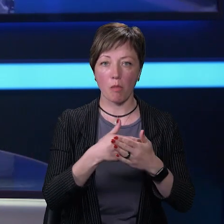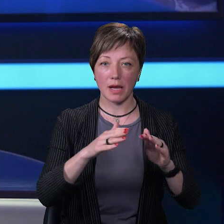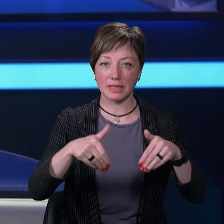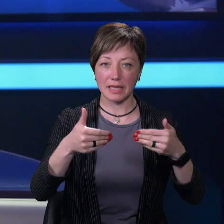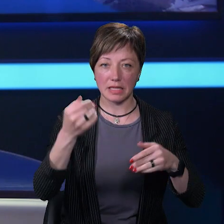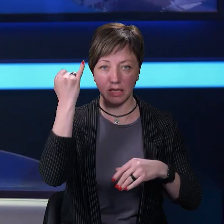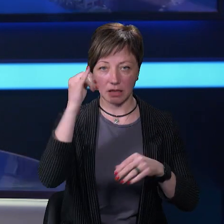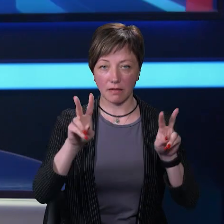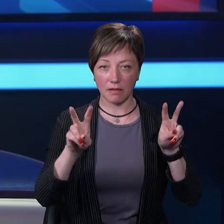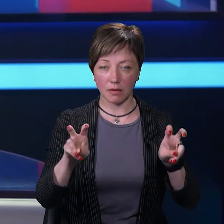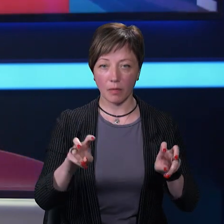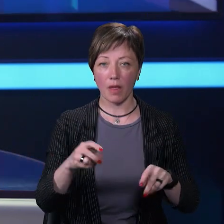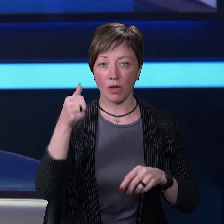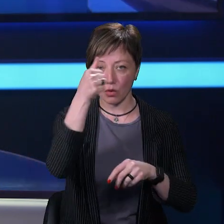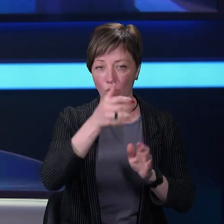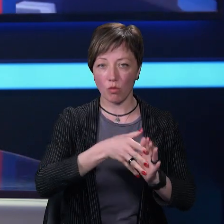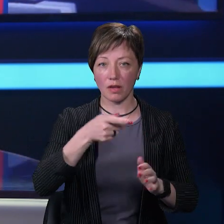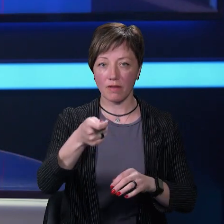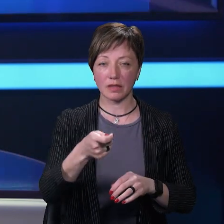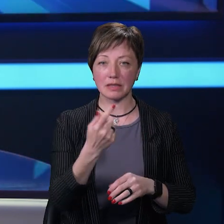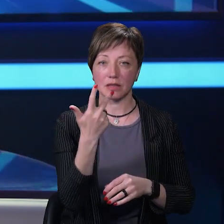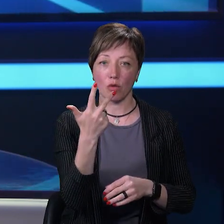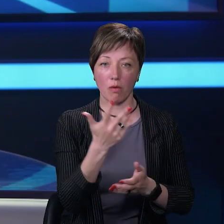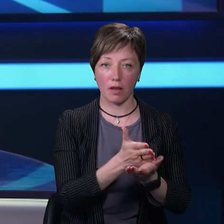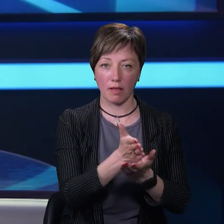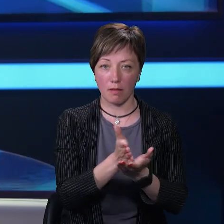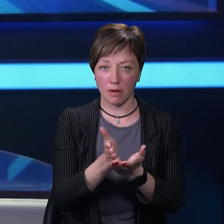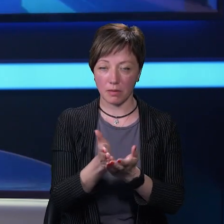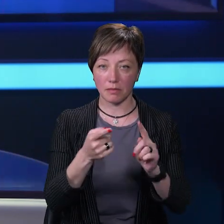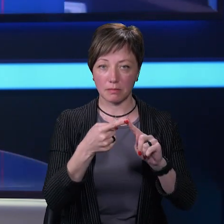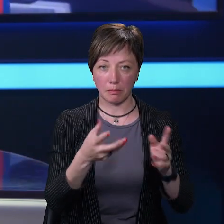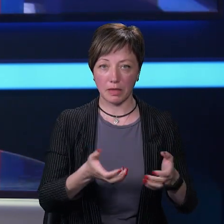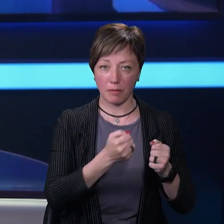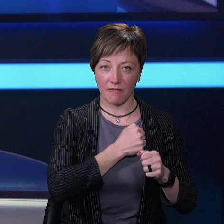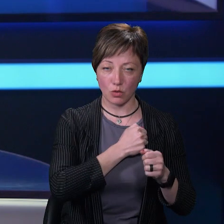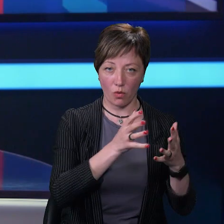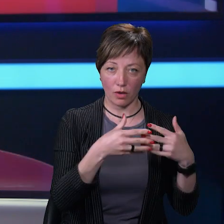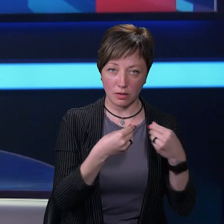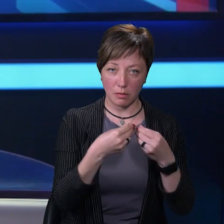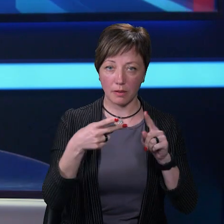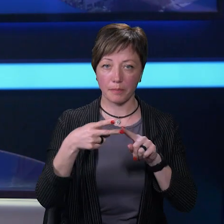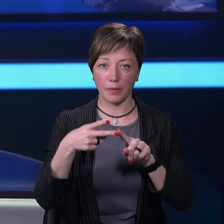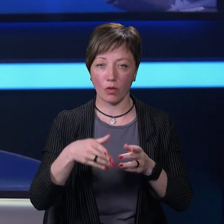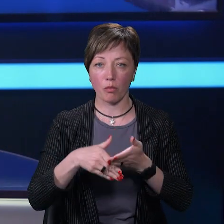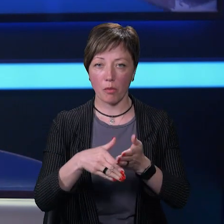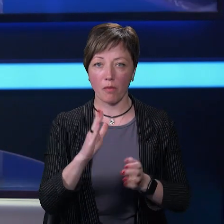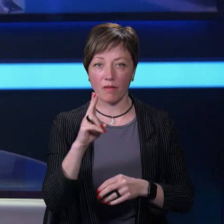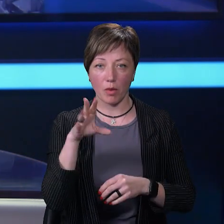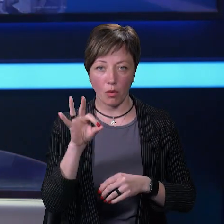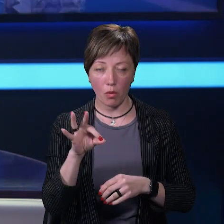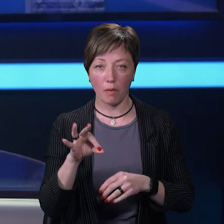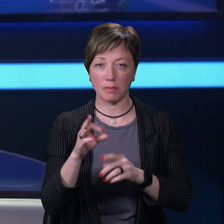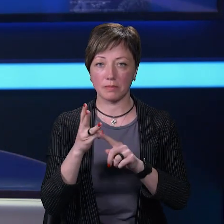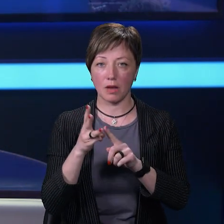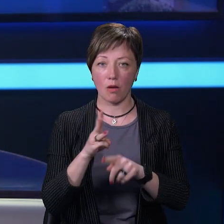ініціативи. Цього року на конкурс подавалися за трьома напрямками. Підтримка військових та їхніх сімей, допомога ВПО і